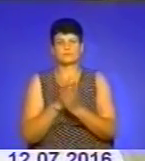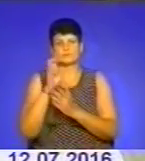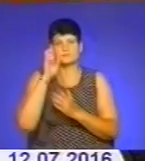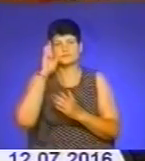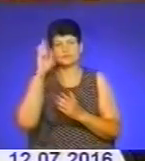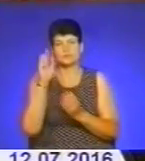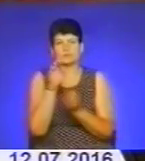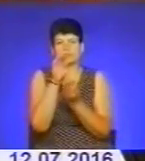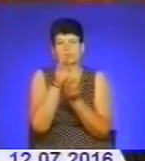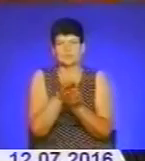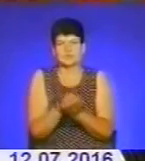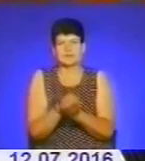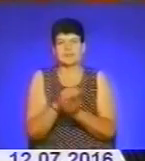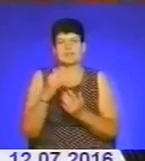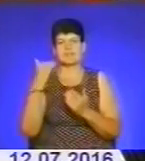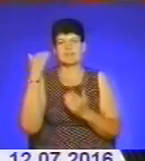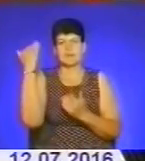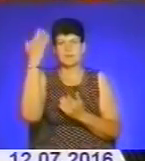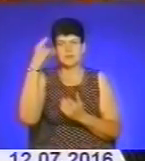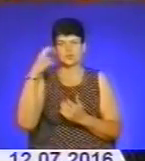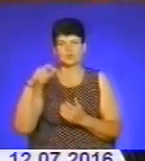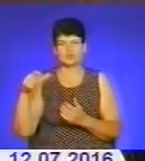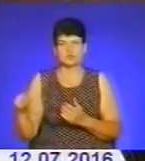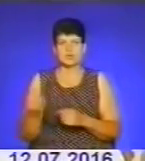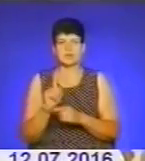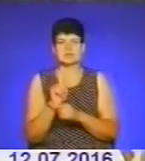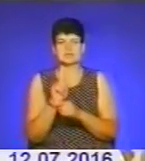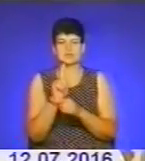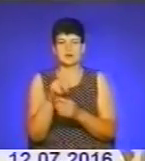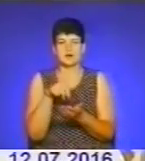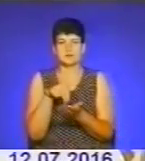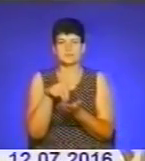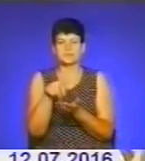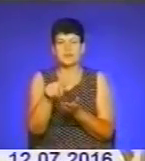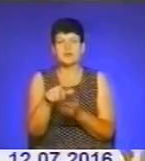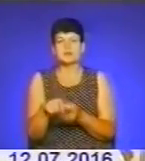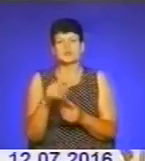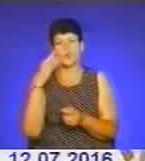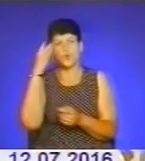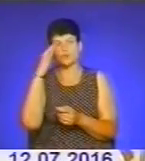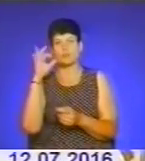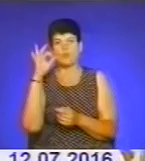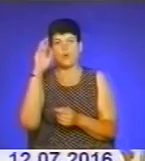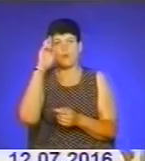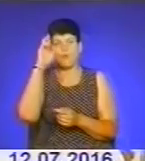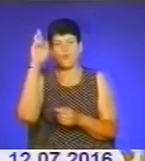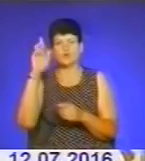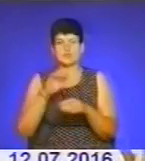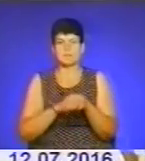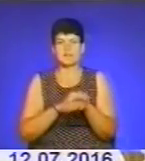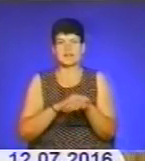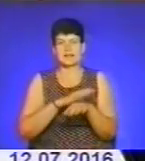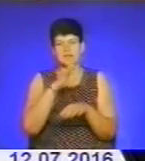Сотні, похід зі свічками до чудотворного місця, Хресна дорога з роздумами про Боже милосердя, нічні